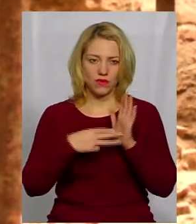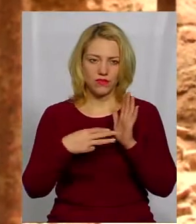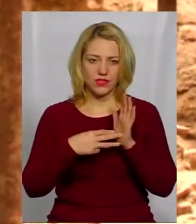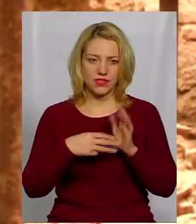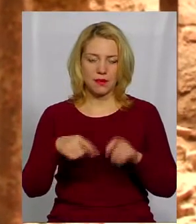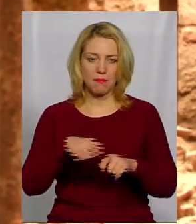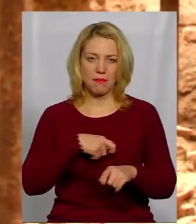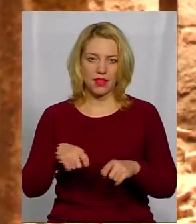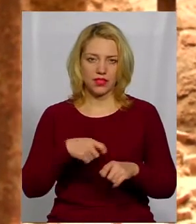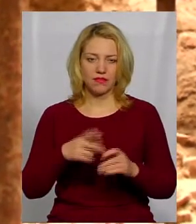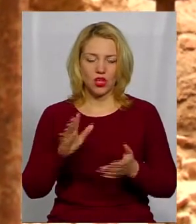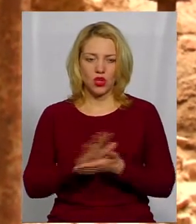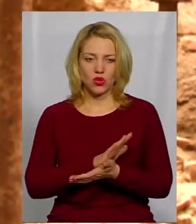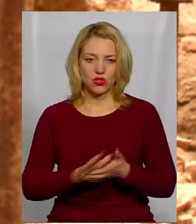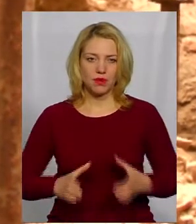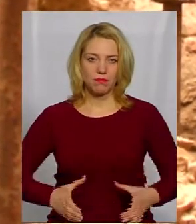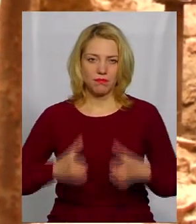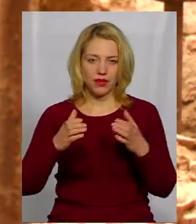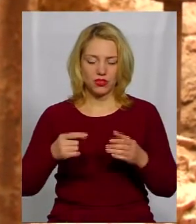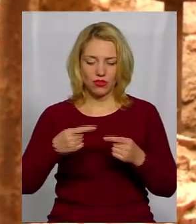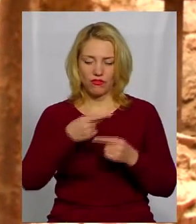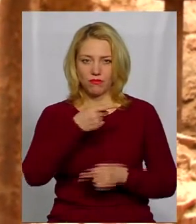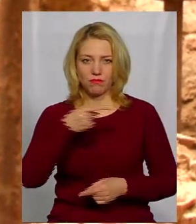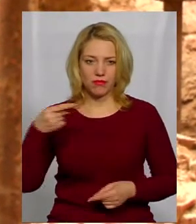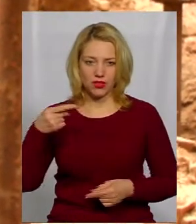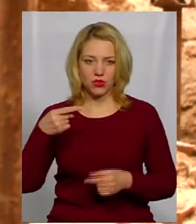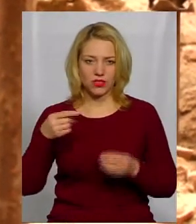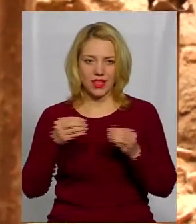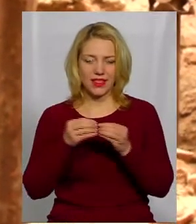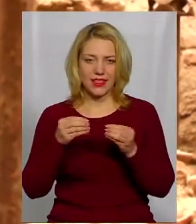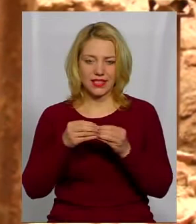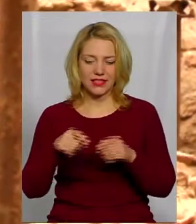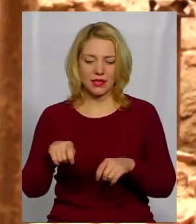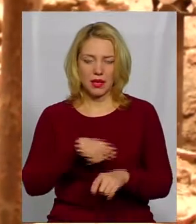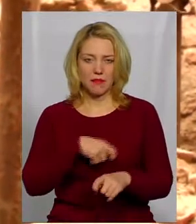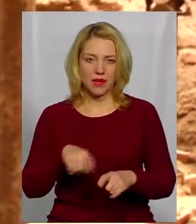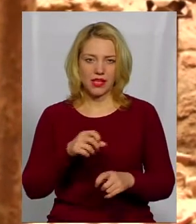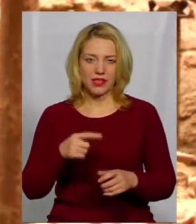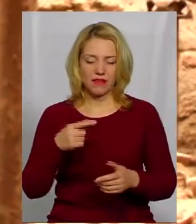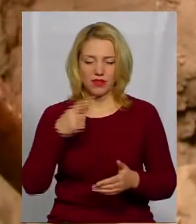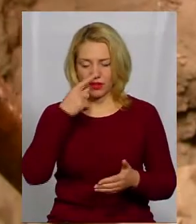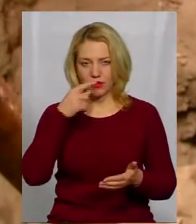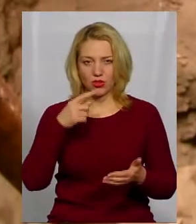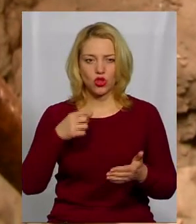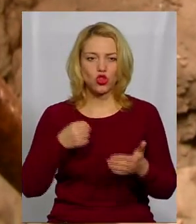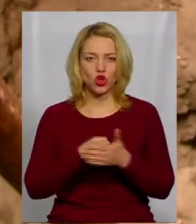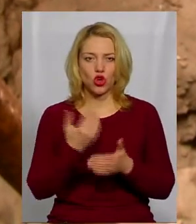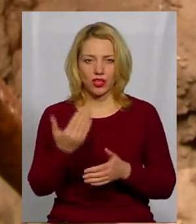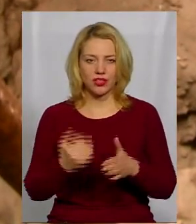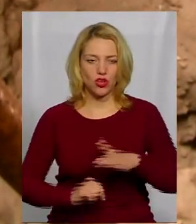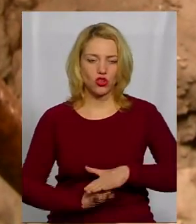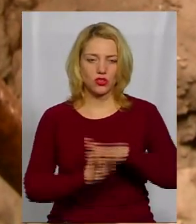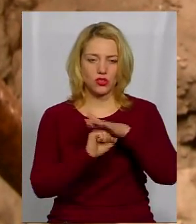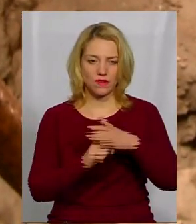розчистили башту на глибину мінус 10 метрів і дійшли до її основання. Археологи у